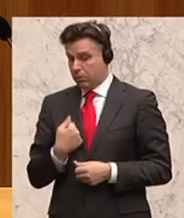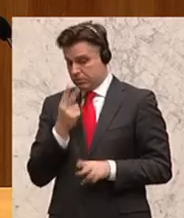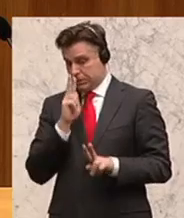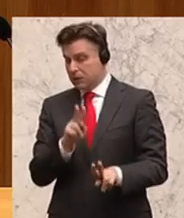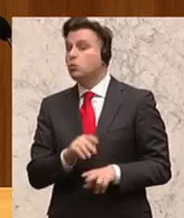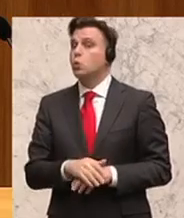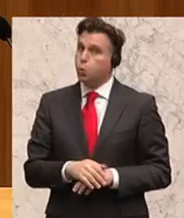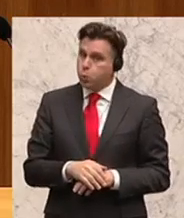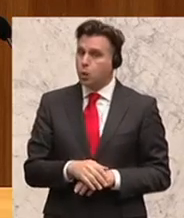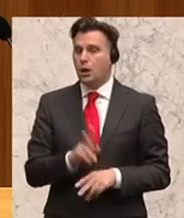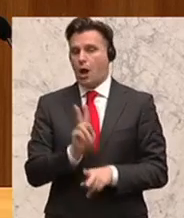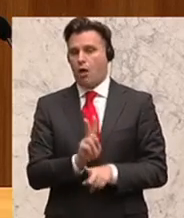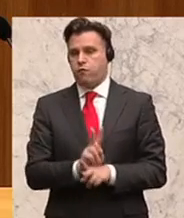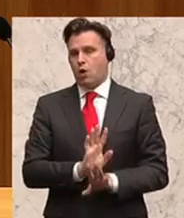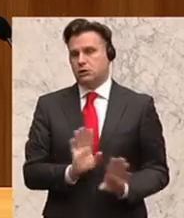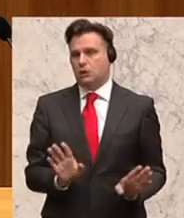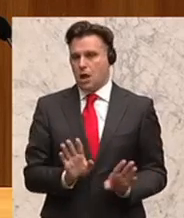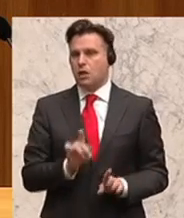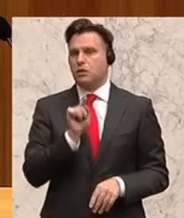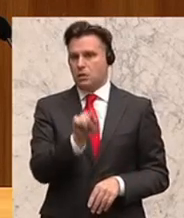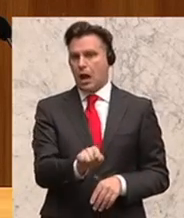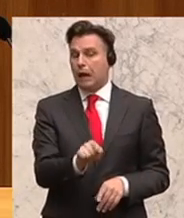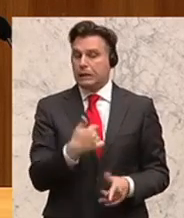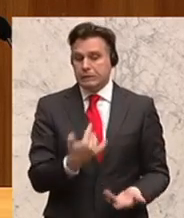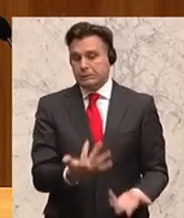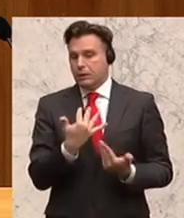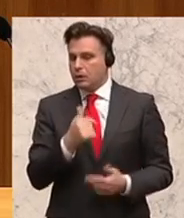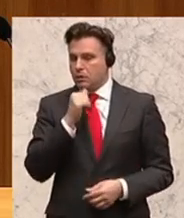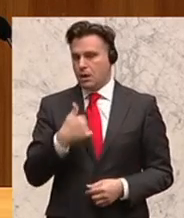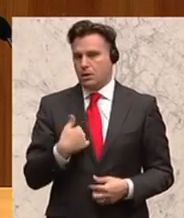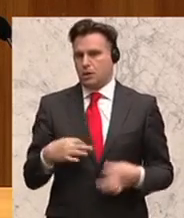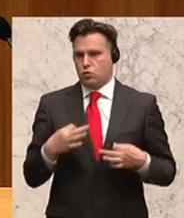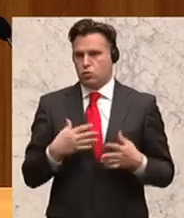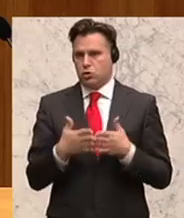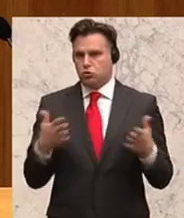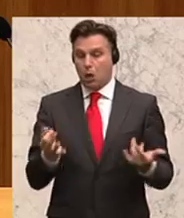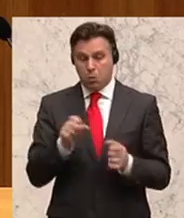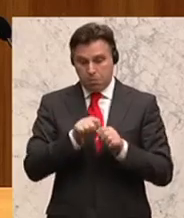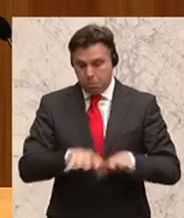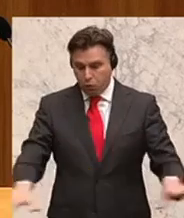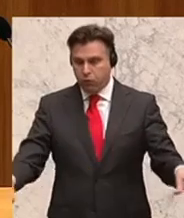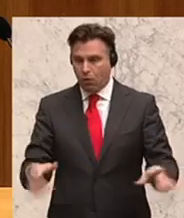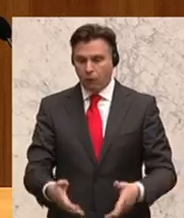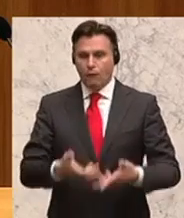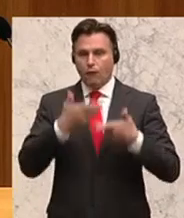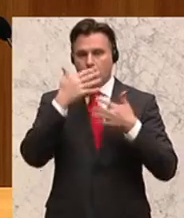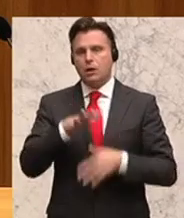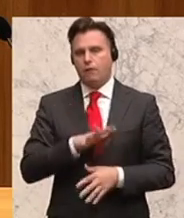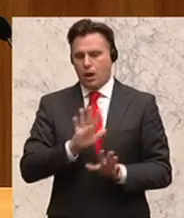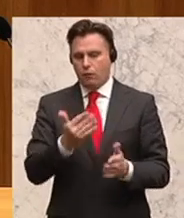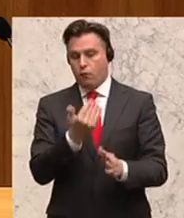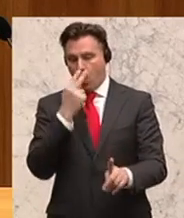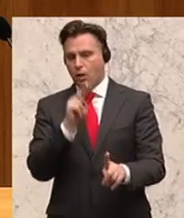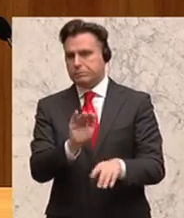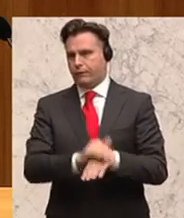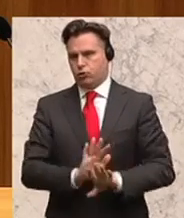ich muss darauf aufpassen, dass mir nichts passiert, wenn zum Beispiel was verschüttet wird, das eingeatmet wird etc. etc.